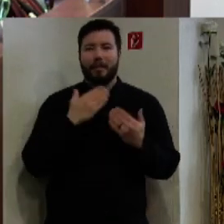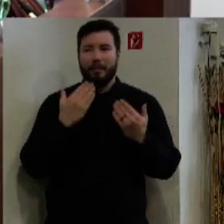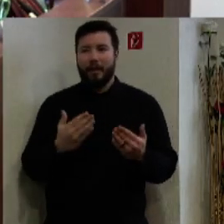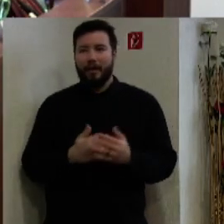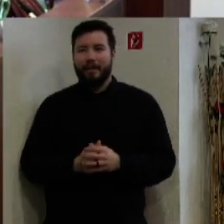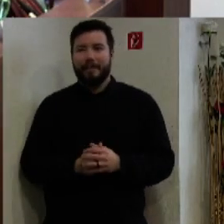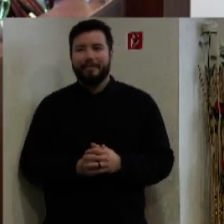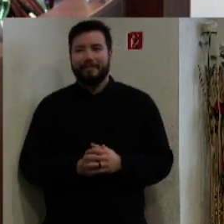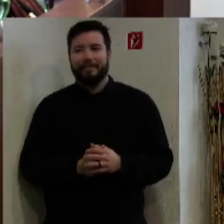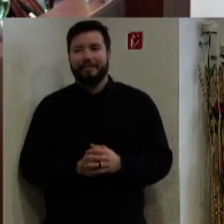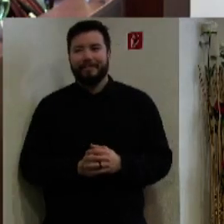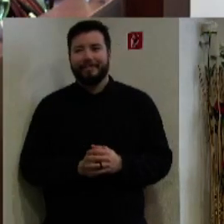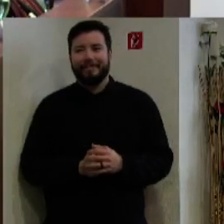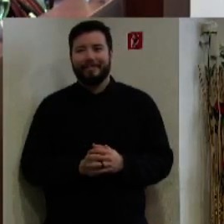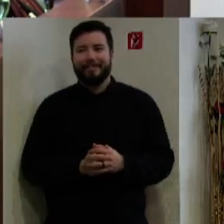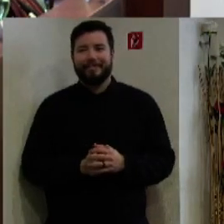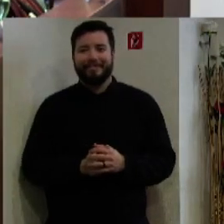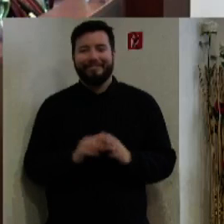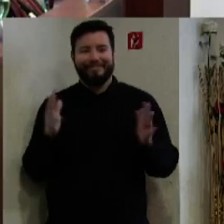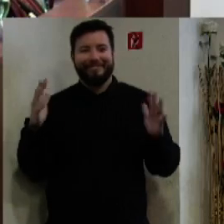budeme hlasovať.